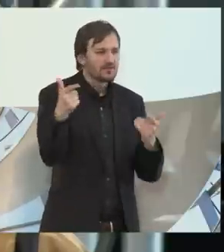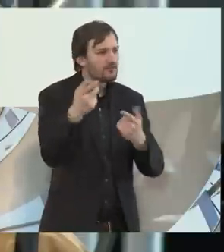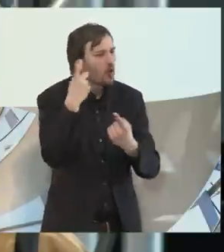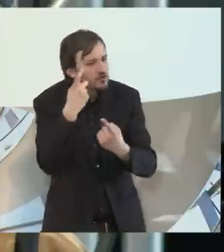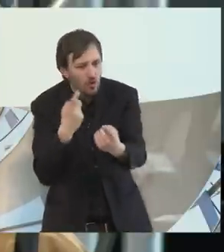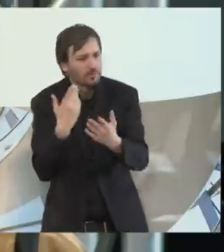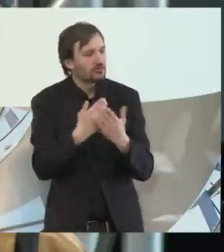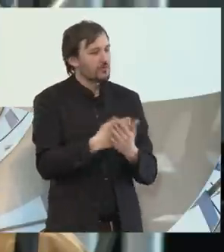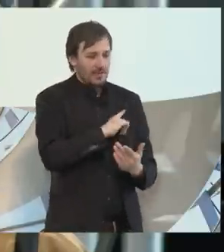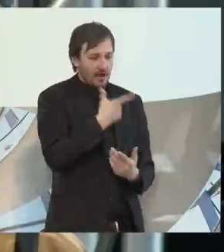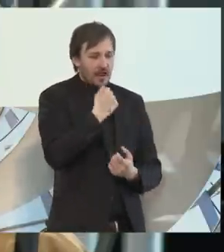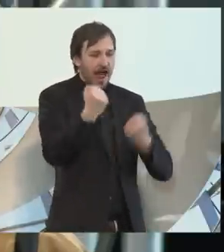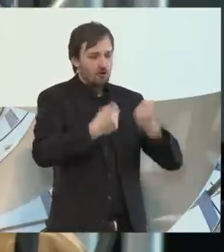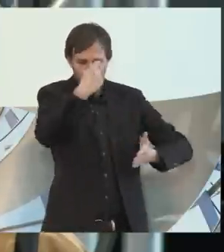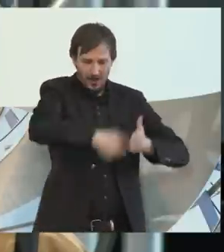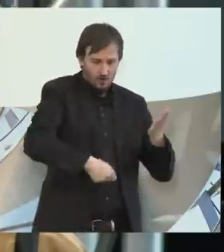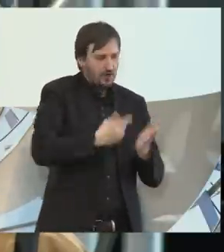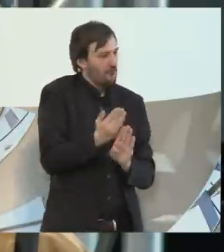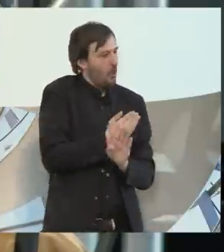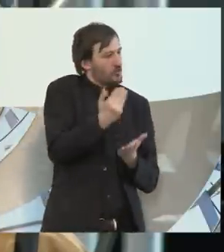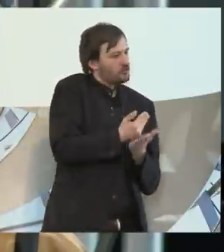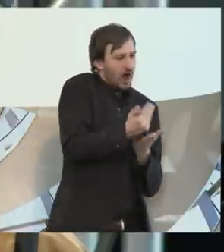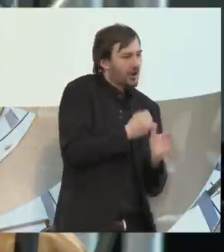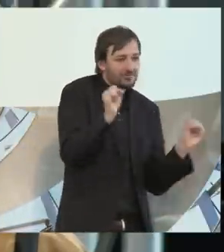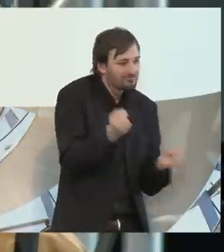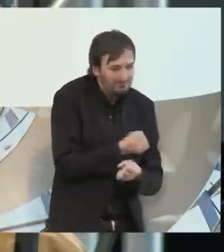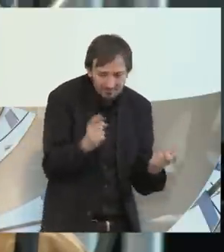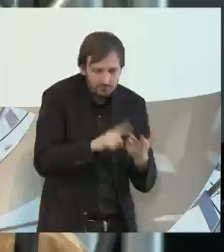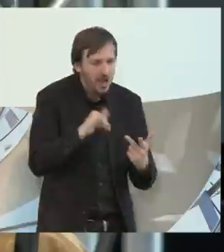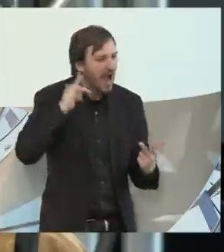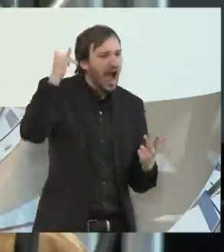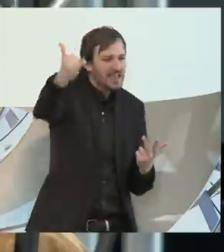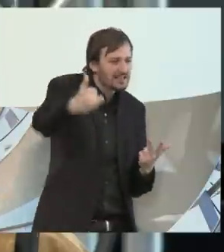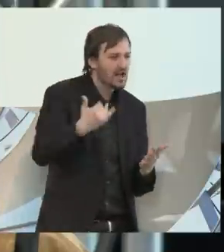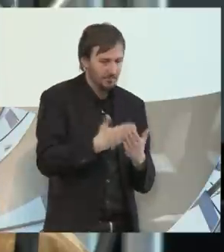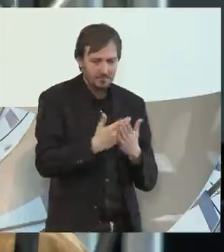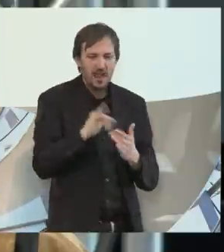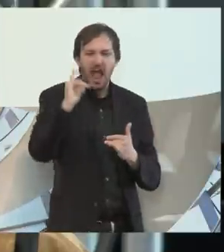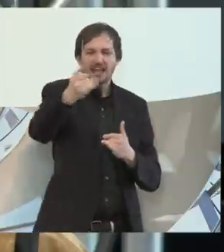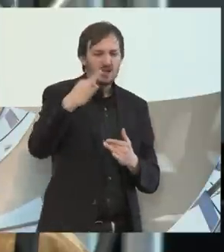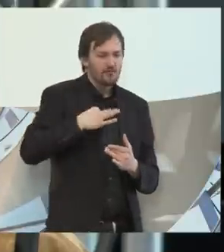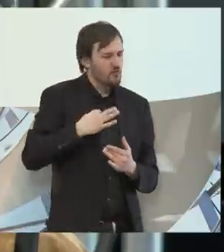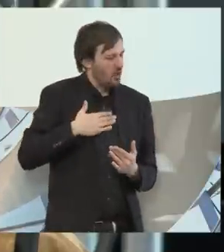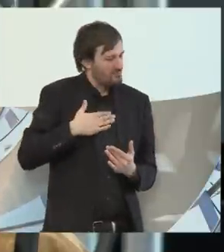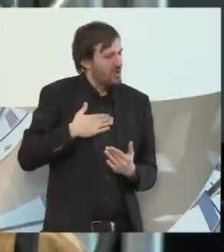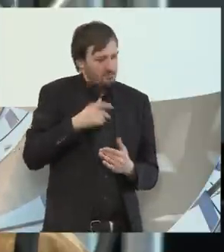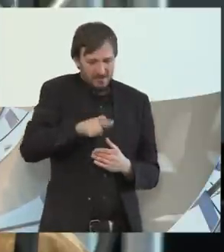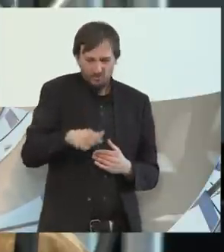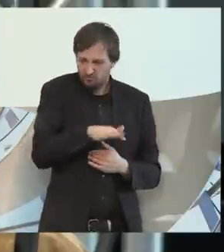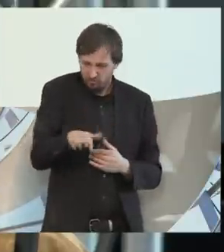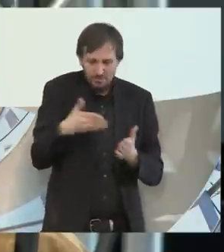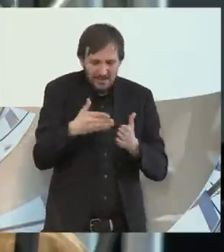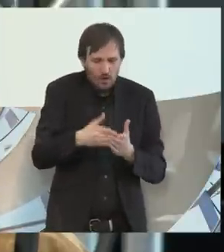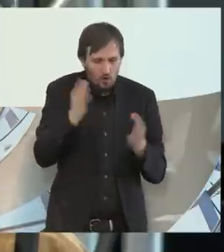anzusparen, auf eine Reise, zumal ja wir Menschen mit Behinderung durchaus höhere Ausgaben haben als ein